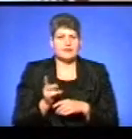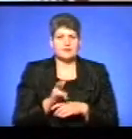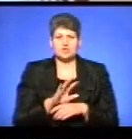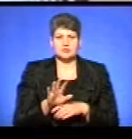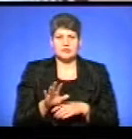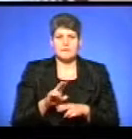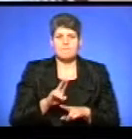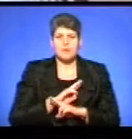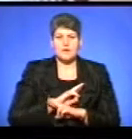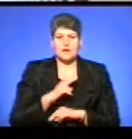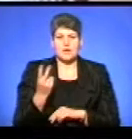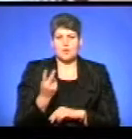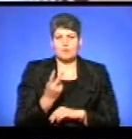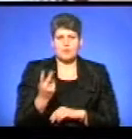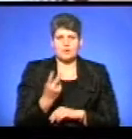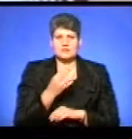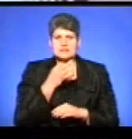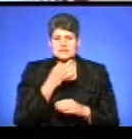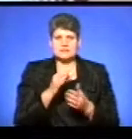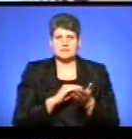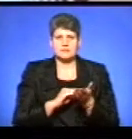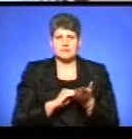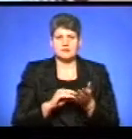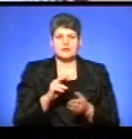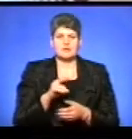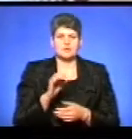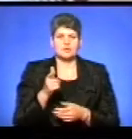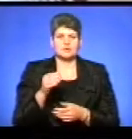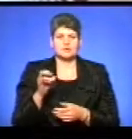Померли обоє. Зі свідчень письменника Олеся Гончара.